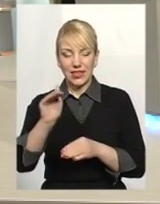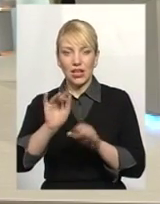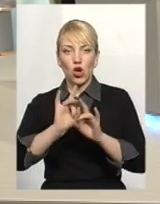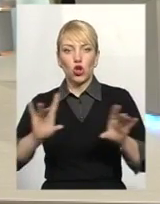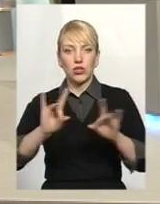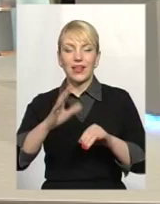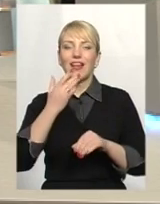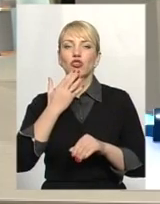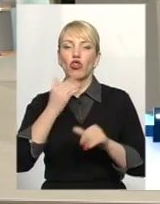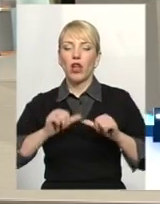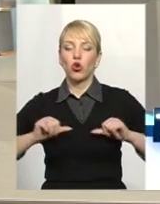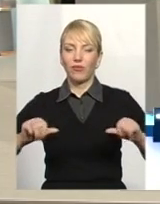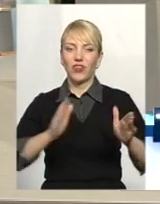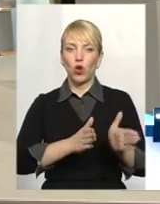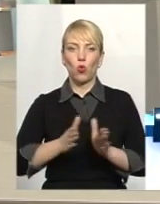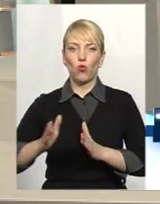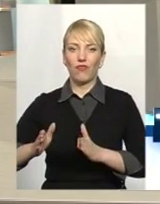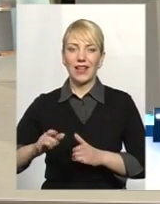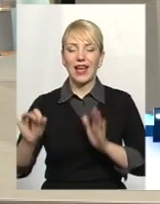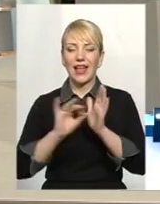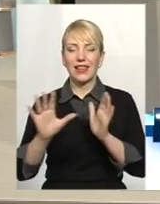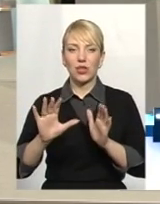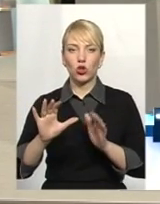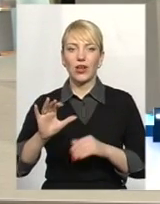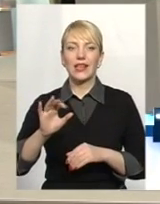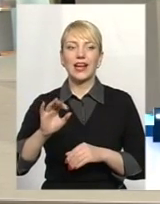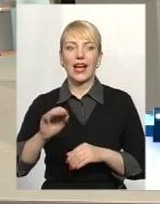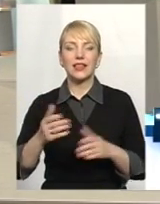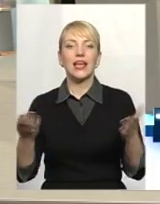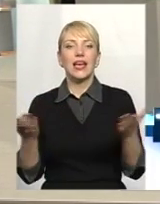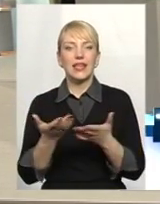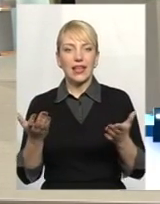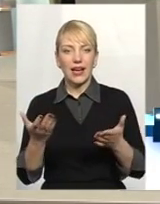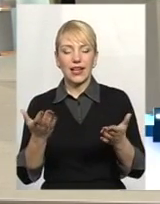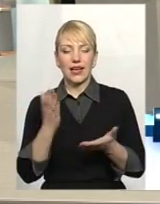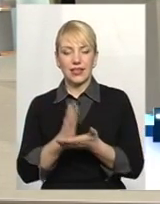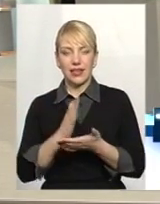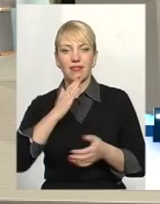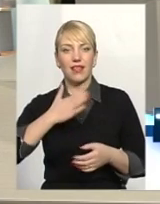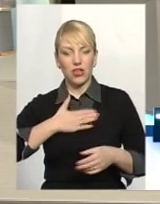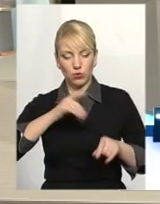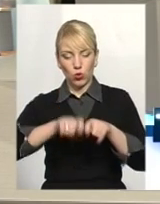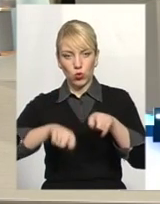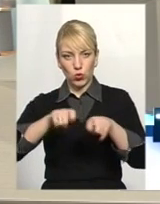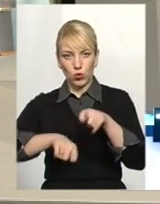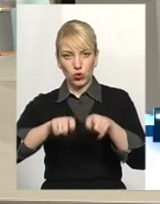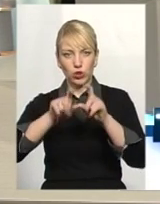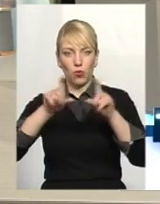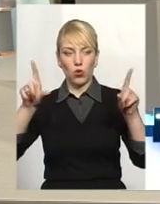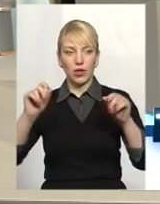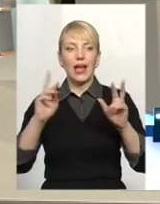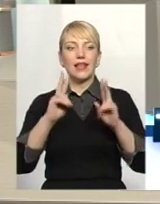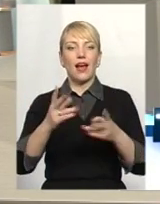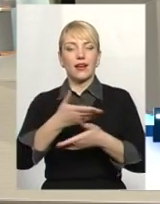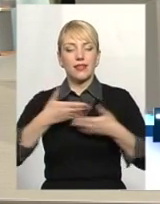Національної комісії з регулювання електроенергетики, яка є, скажімо, нашим контролюючим органом, як